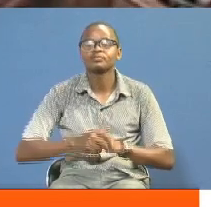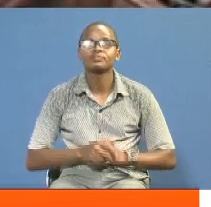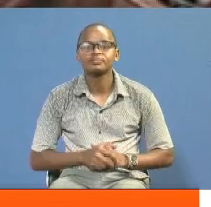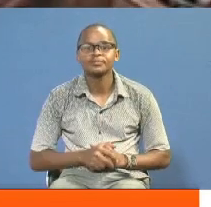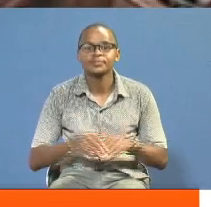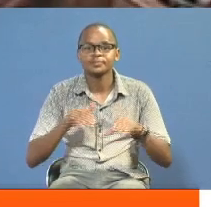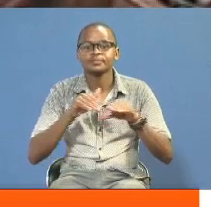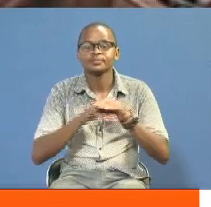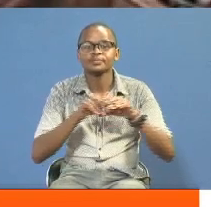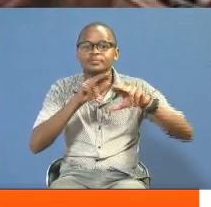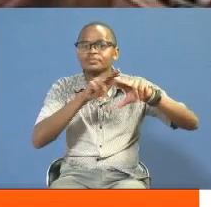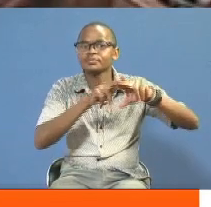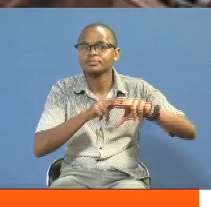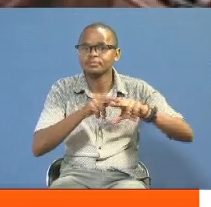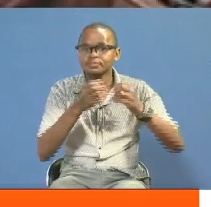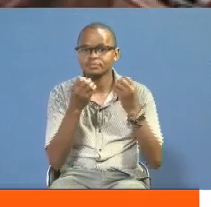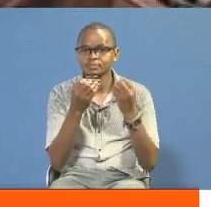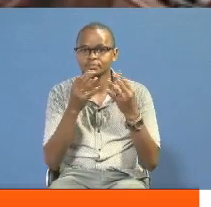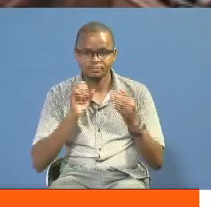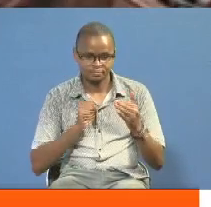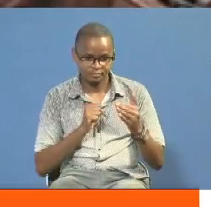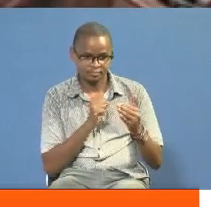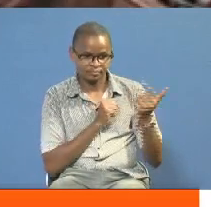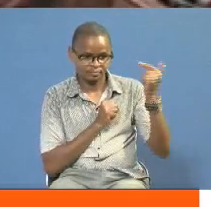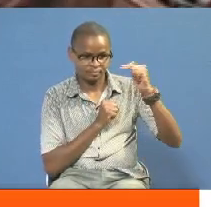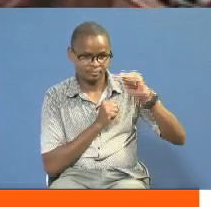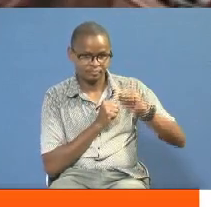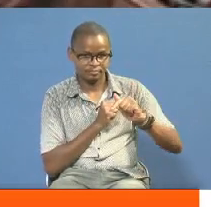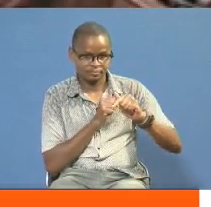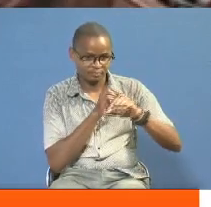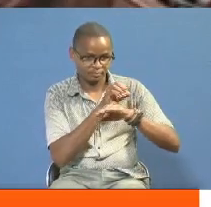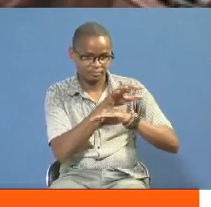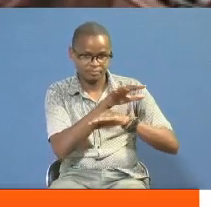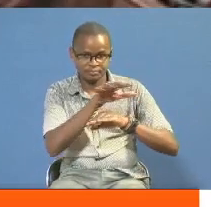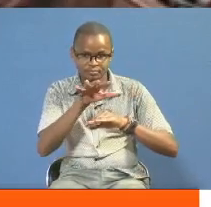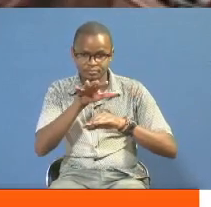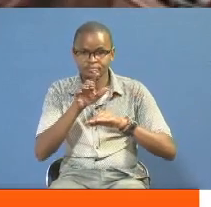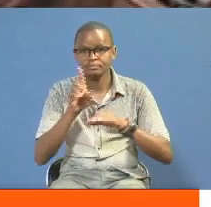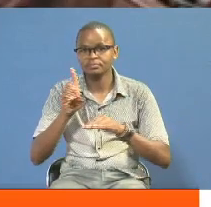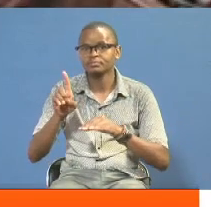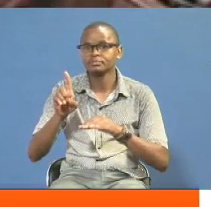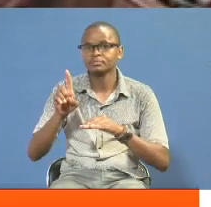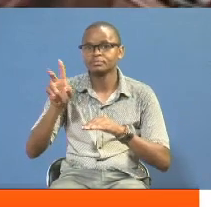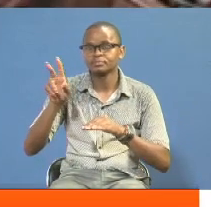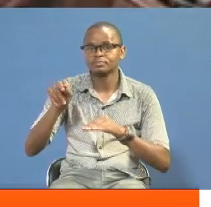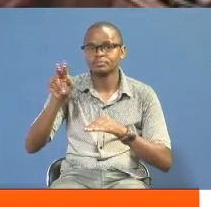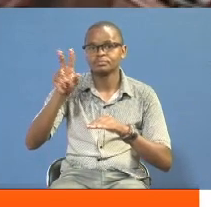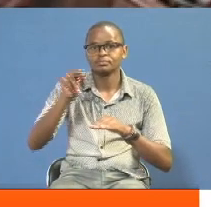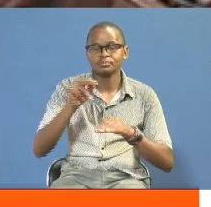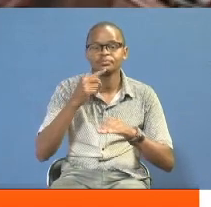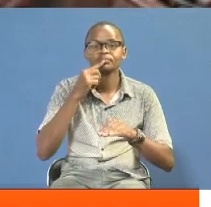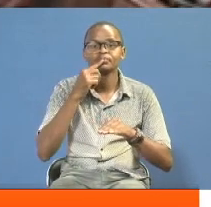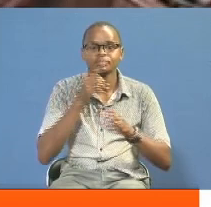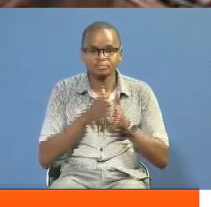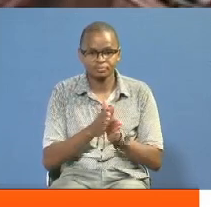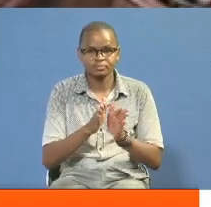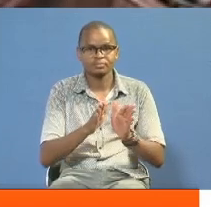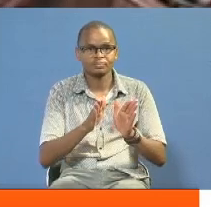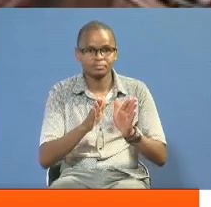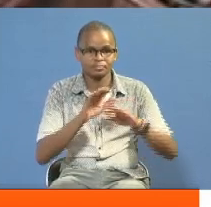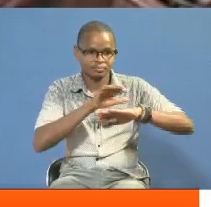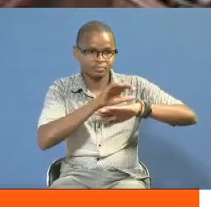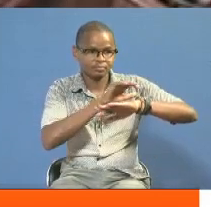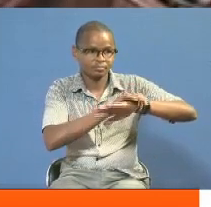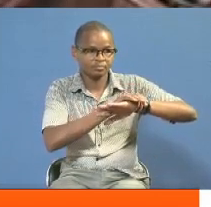Katika kikauhicho ambacho wengi wa maseneto aliudhuria kwanjia video Kau liandiyo, ndiyo ilipasu wanjia Mswada